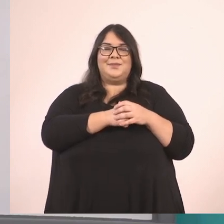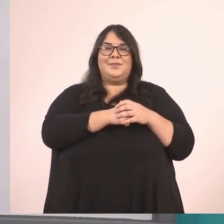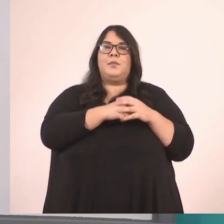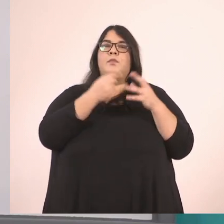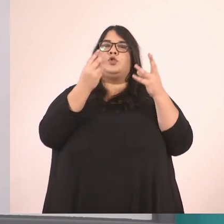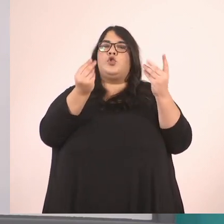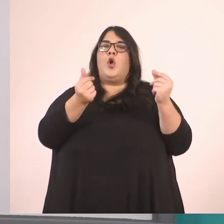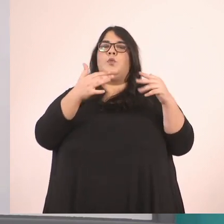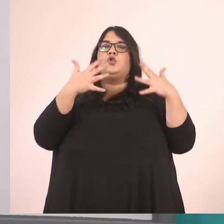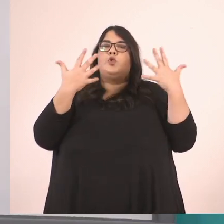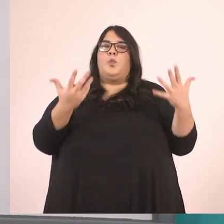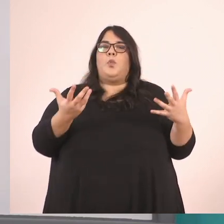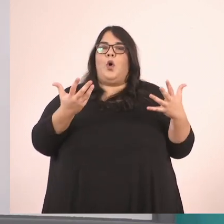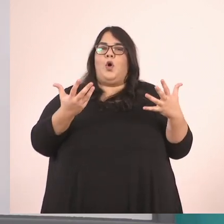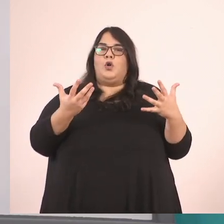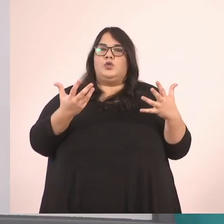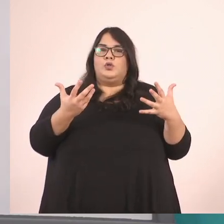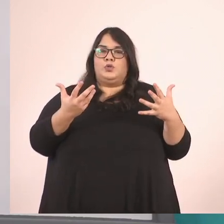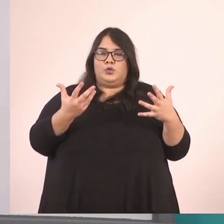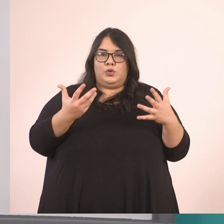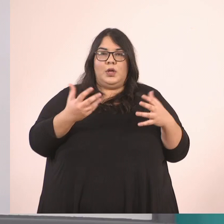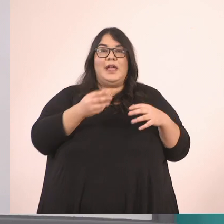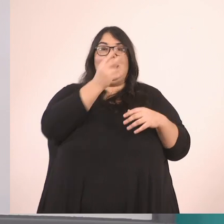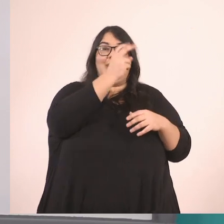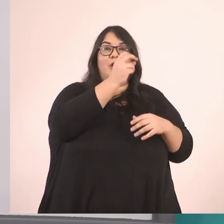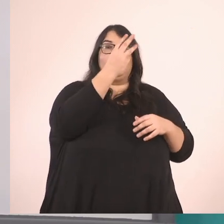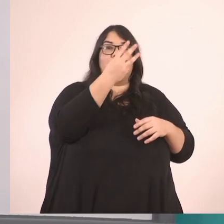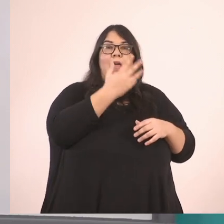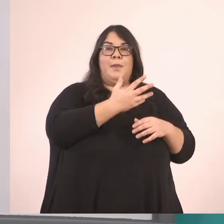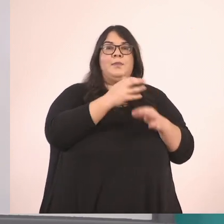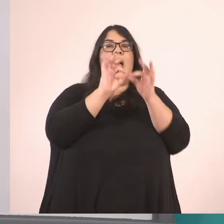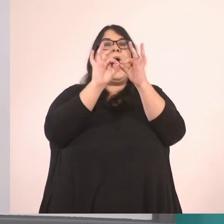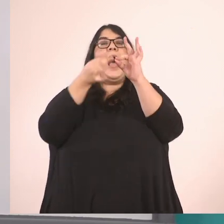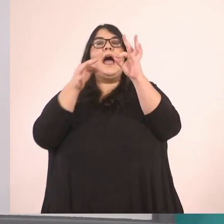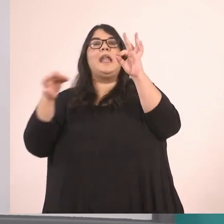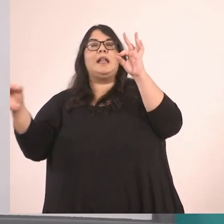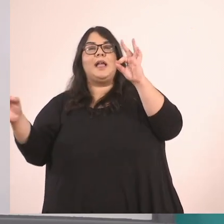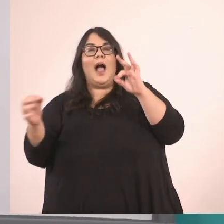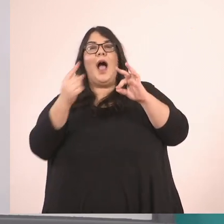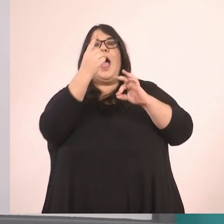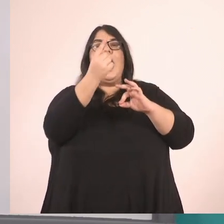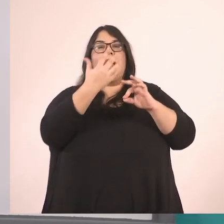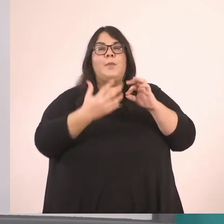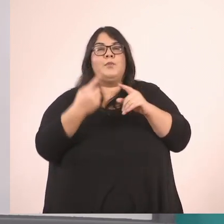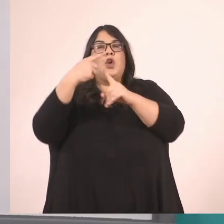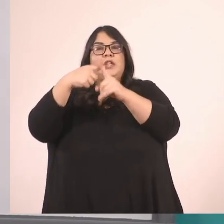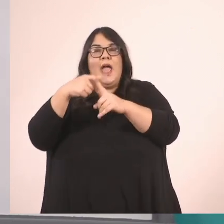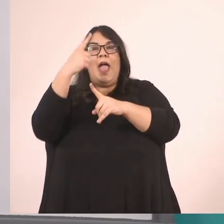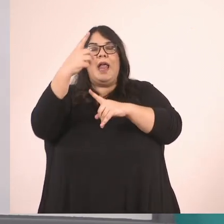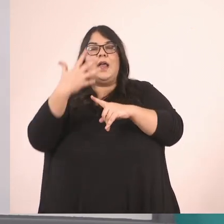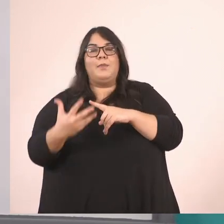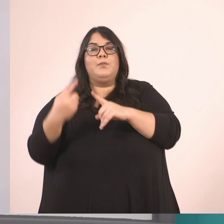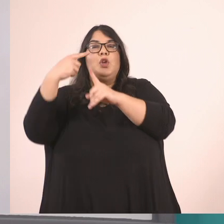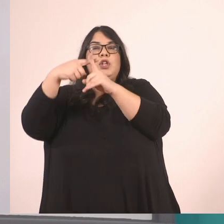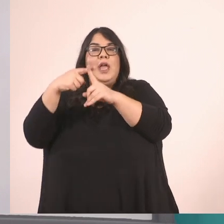Ένας τρόπος είναι να γράψουμε ένα πέμπτο και ένα πέμπτο και ένα πέμπτο αλλά όπως καταλαβαίνετε